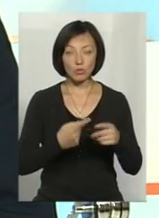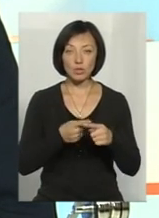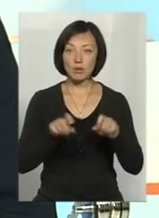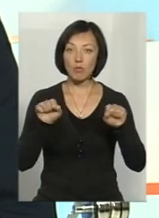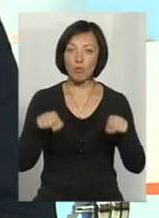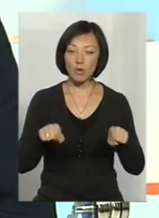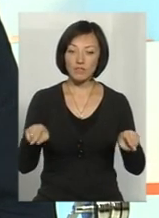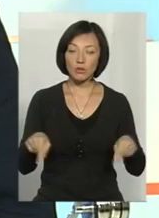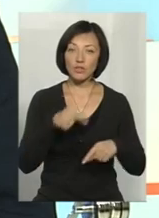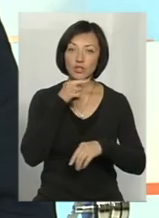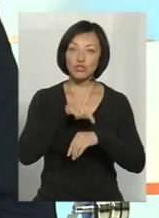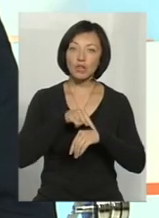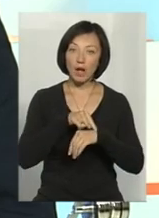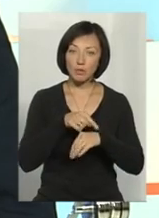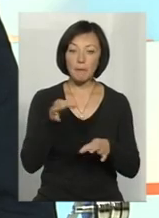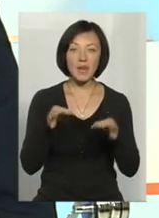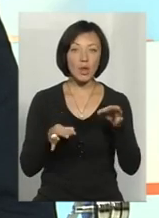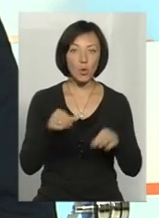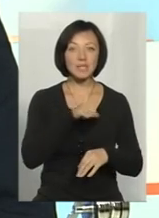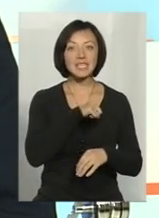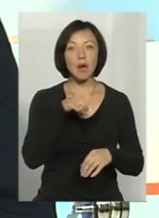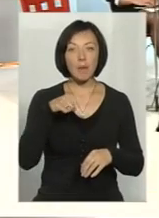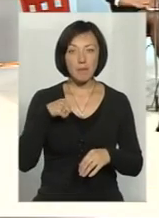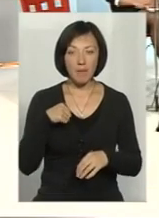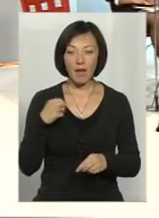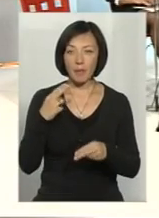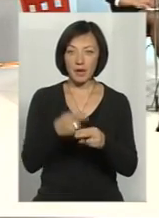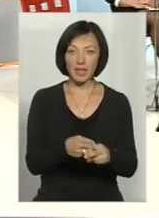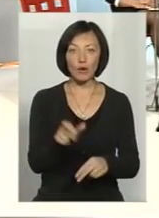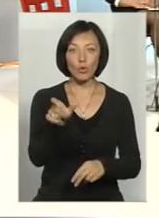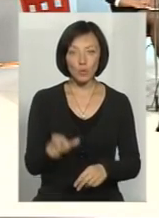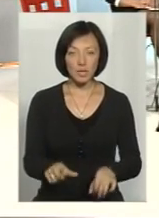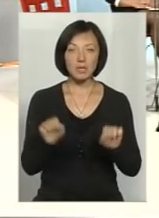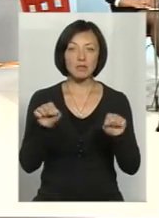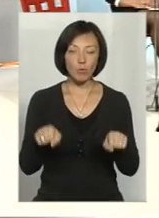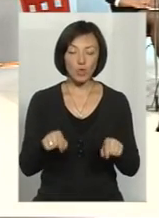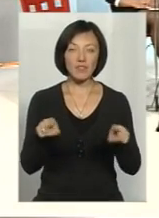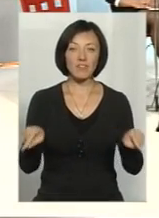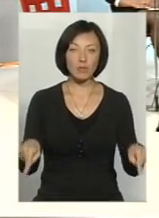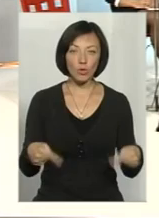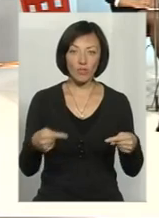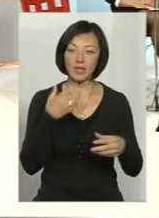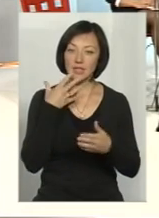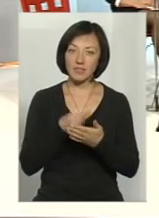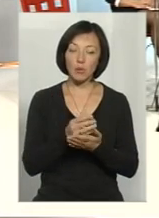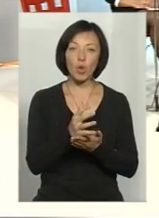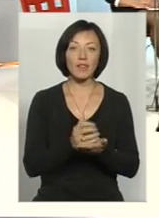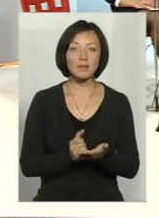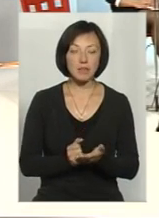відновитися із часом. Що природа сама наперекір людині зможе... вона відновить свій потенціал.